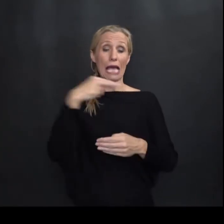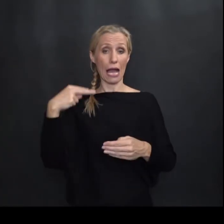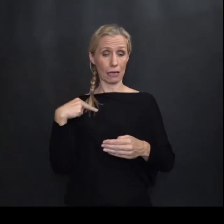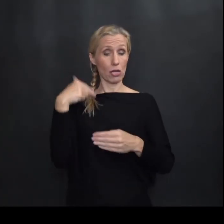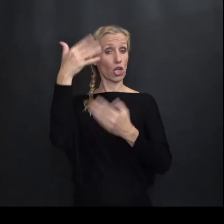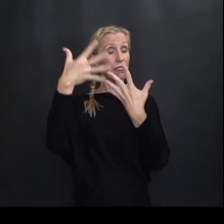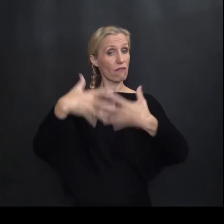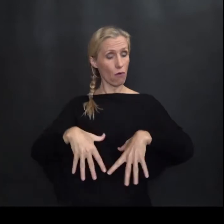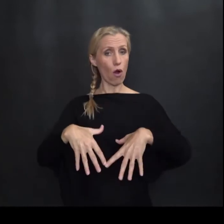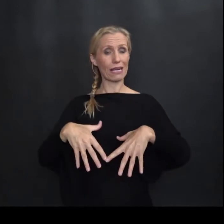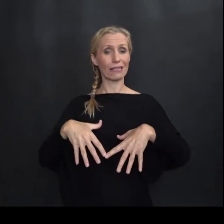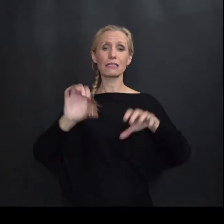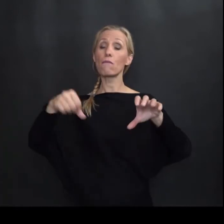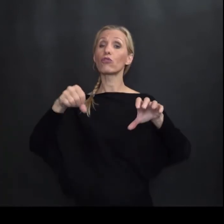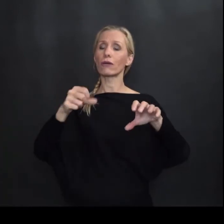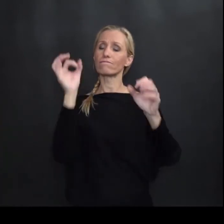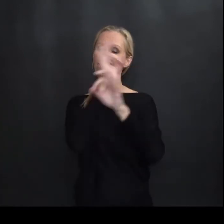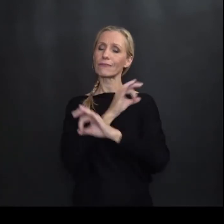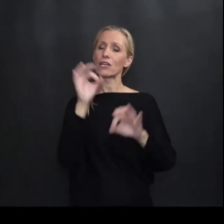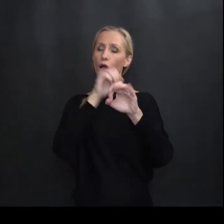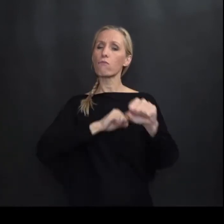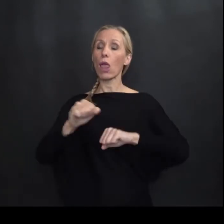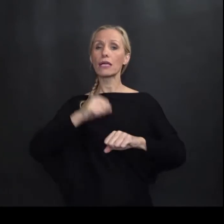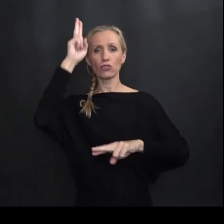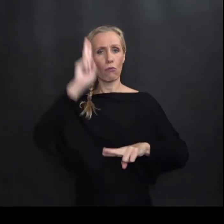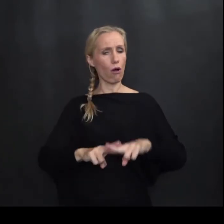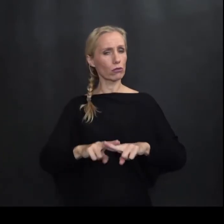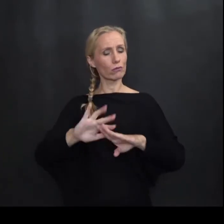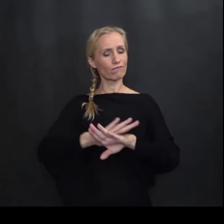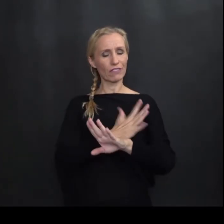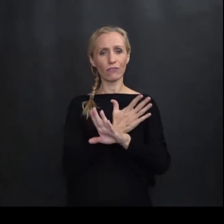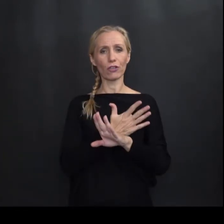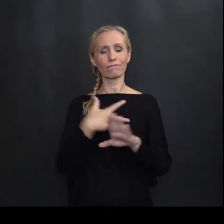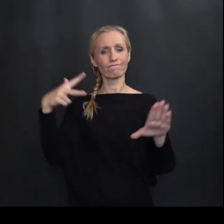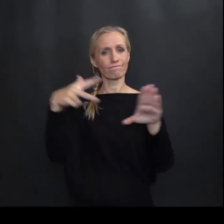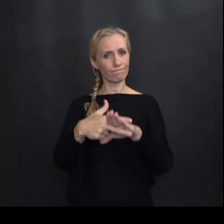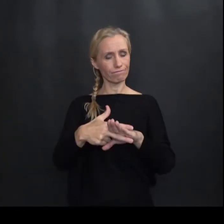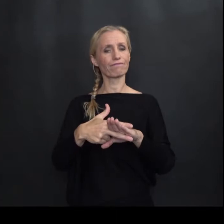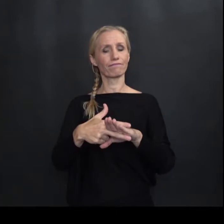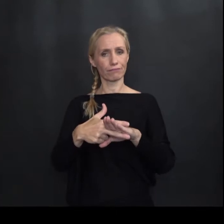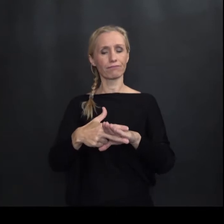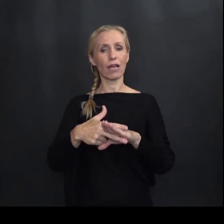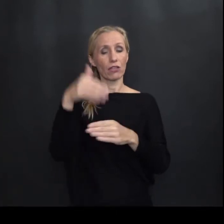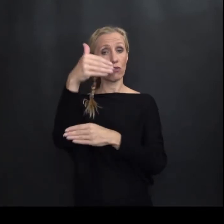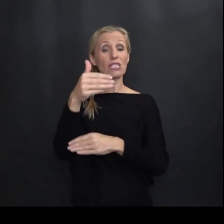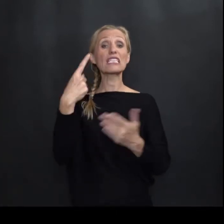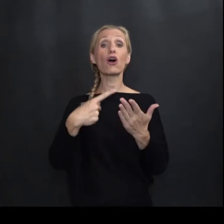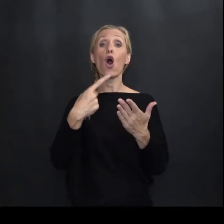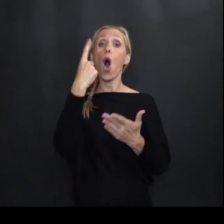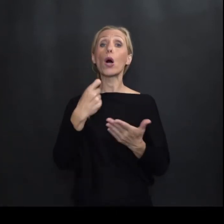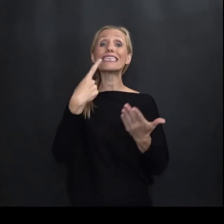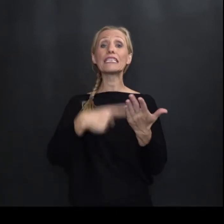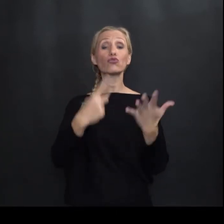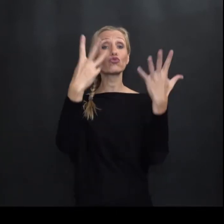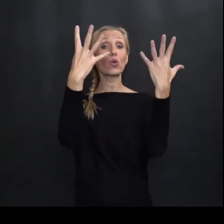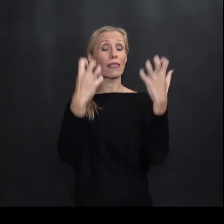Zagreba Koja je postala Na žalost Političkom voljom Se ugasila Datirala je od